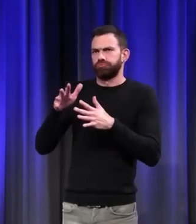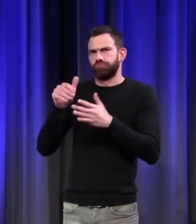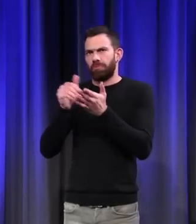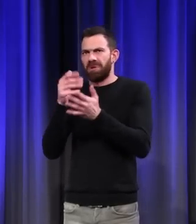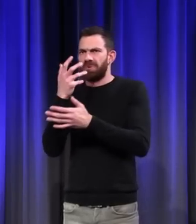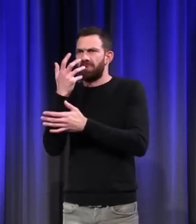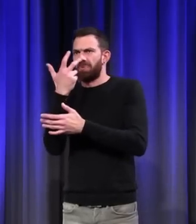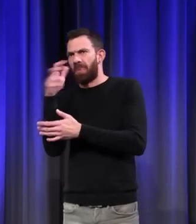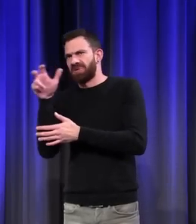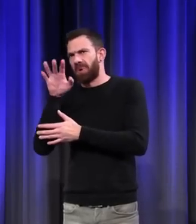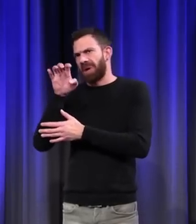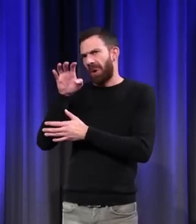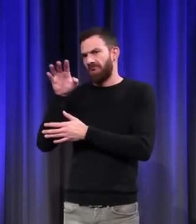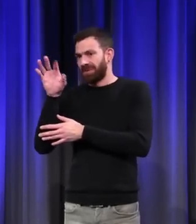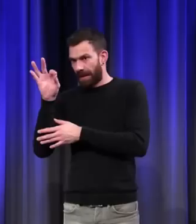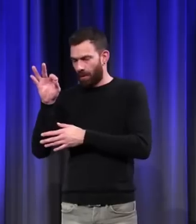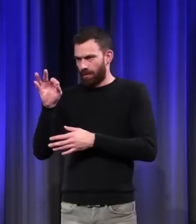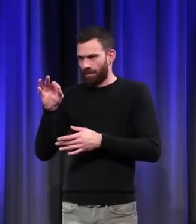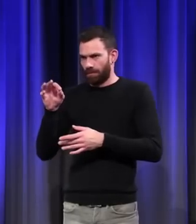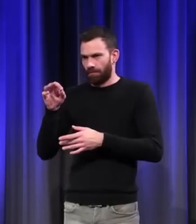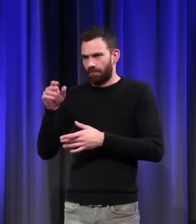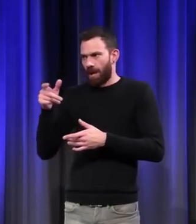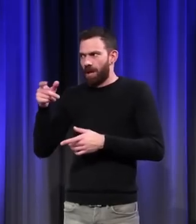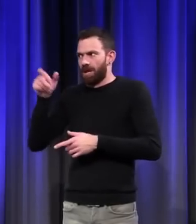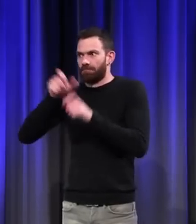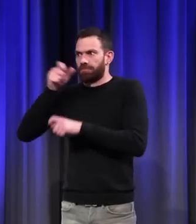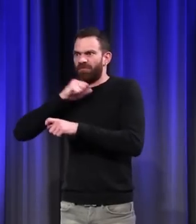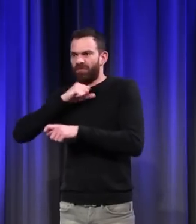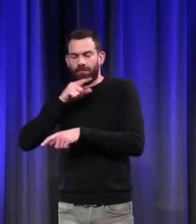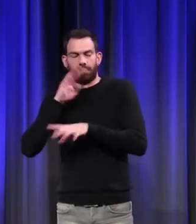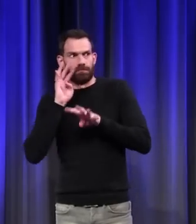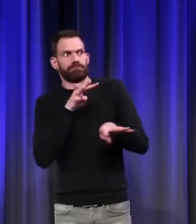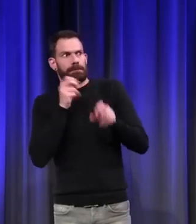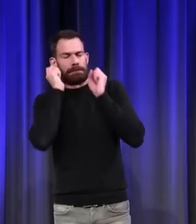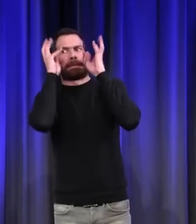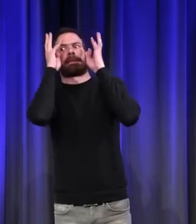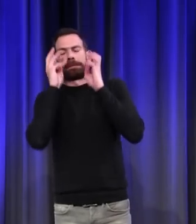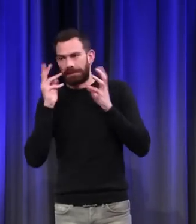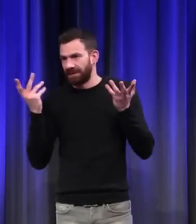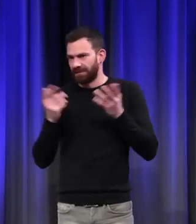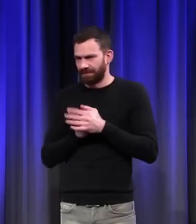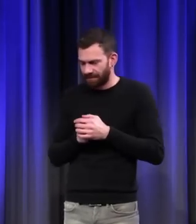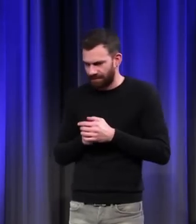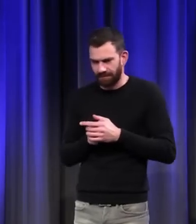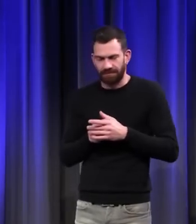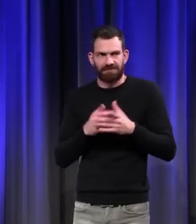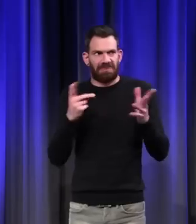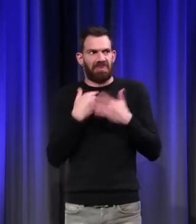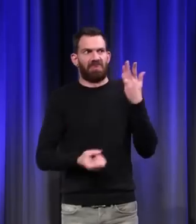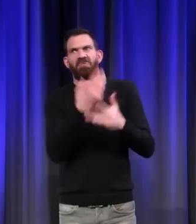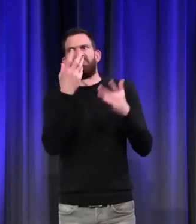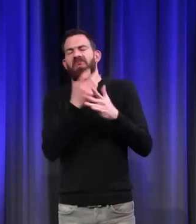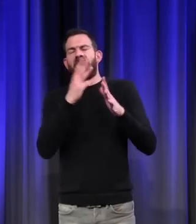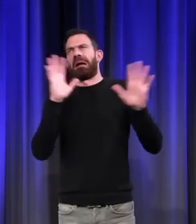Ça semble monstrueux aussi aux vieux conservateurs. Enormis novitas. Nouveauté